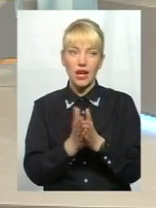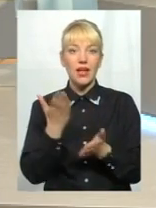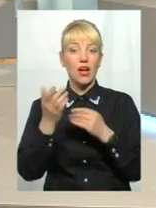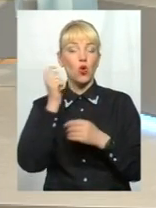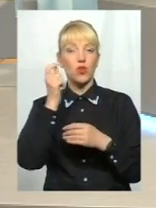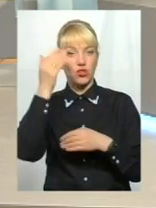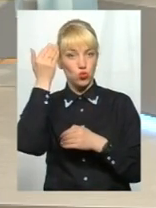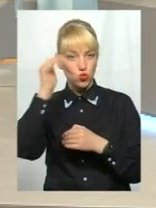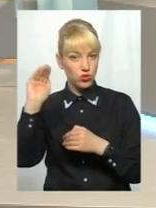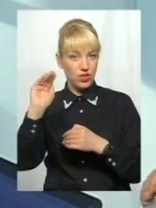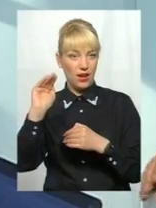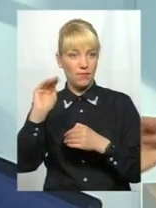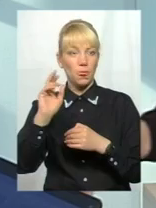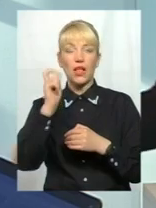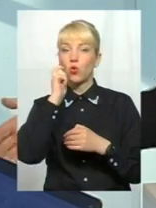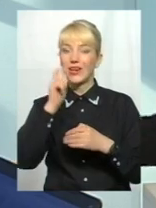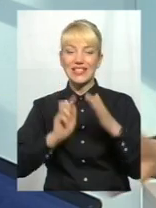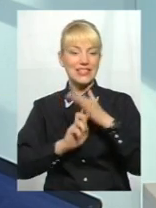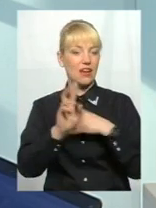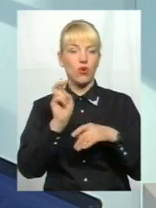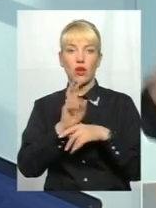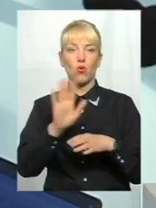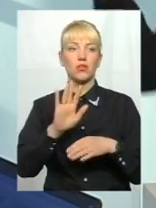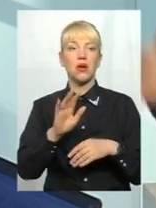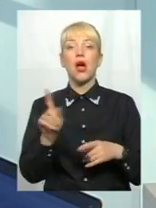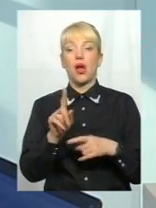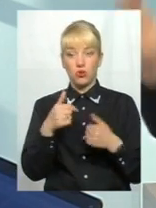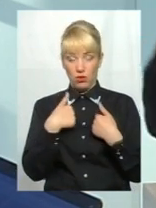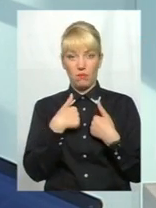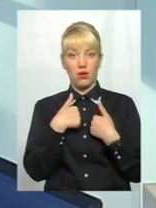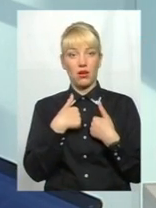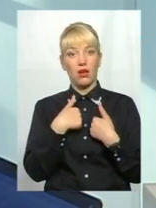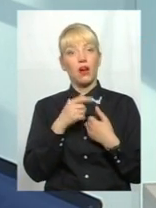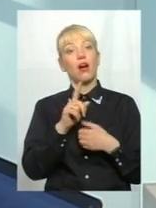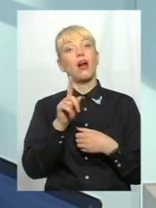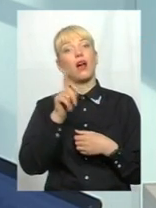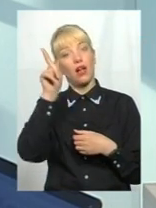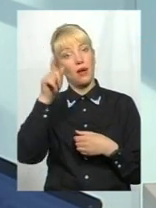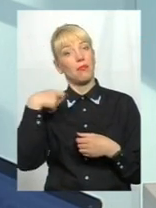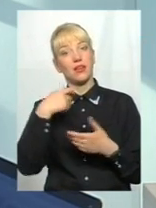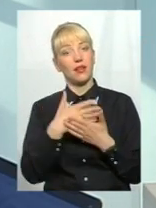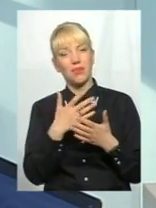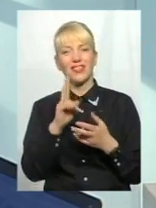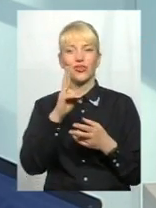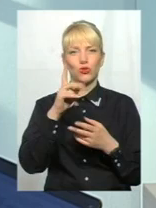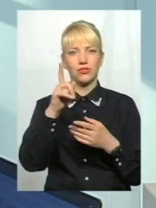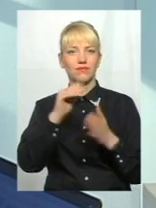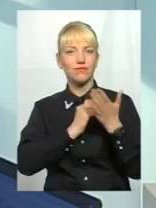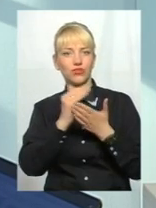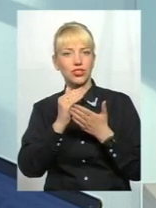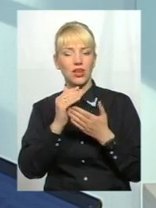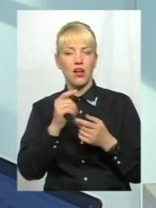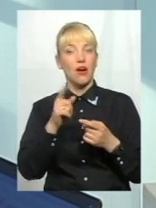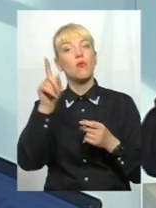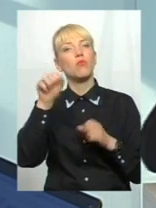йому чуже. Так, і в українську церкулі не ходять, так народи кажуть, а що ми тут, значить, от, бачите, може, вони щось знають, умовно кажучи, що або поляки захоплять